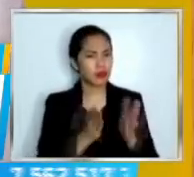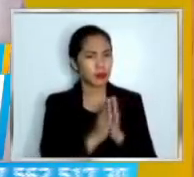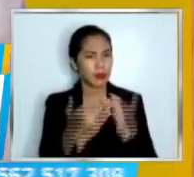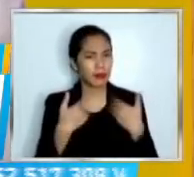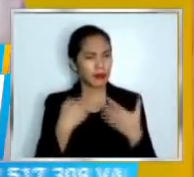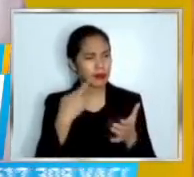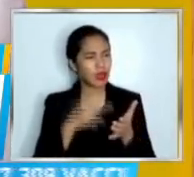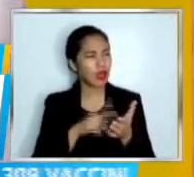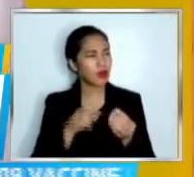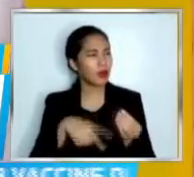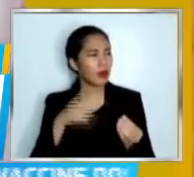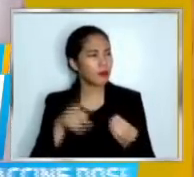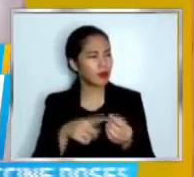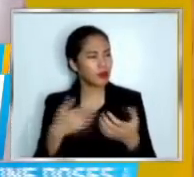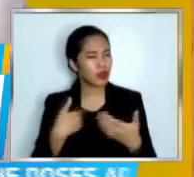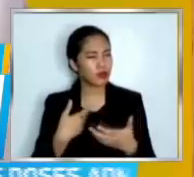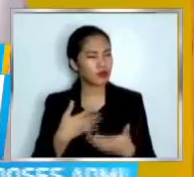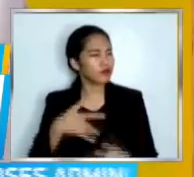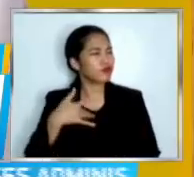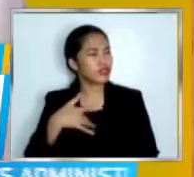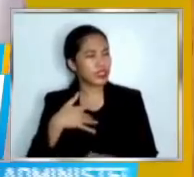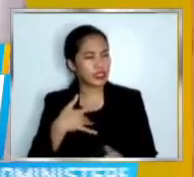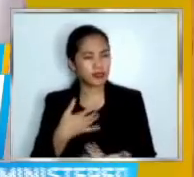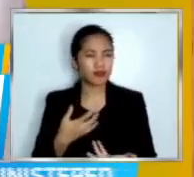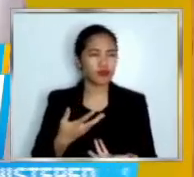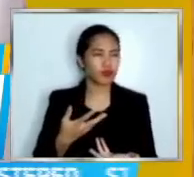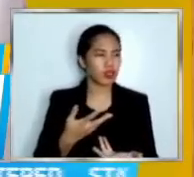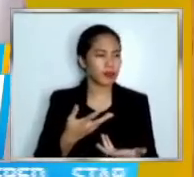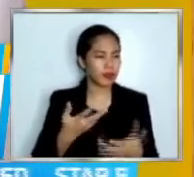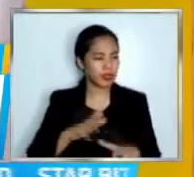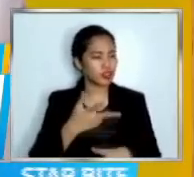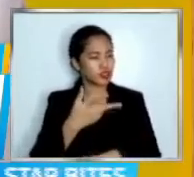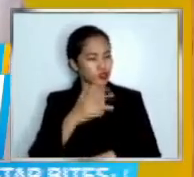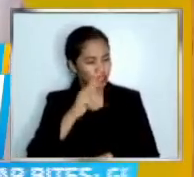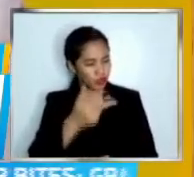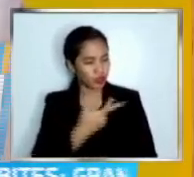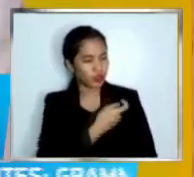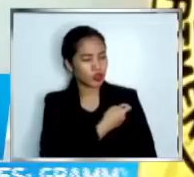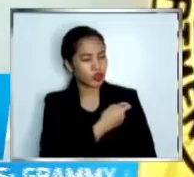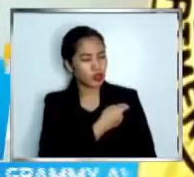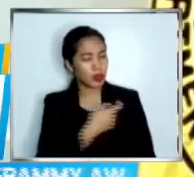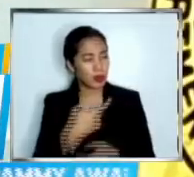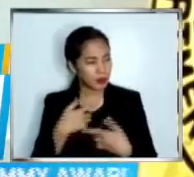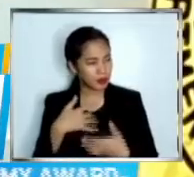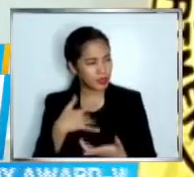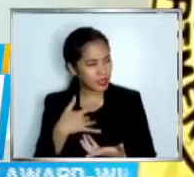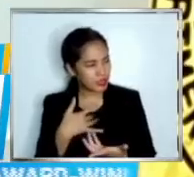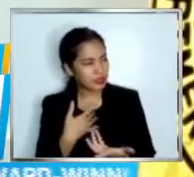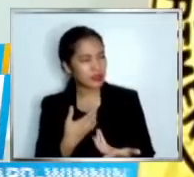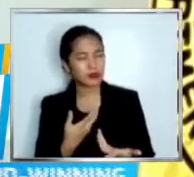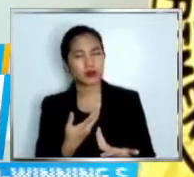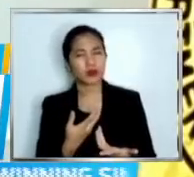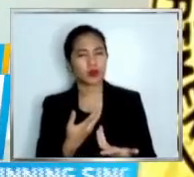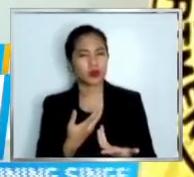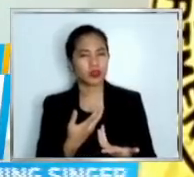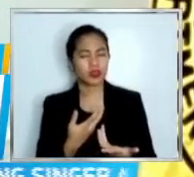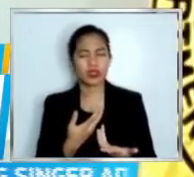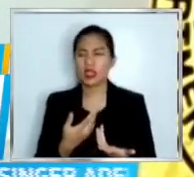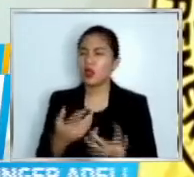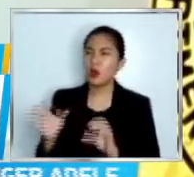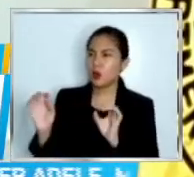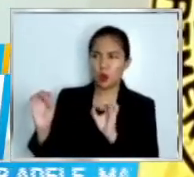adverse effects dito sa ating pagbibigay po ng booster shot sa ating mga healthcare workers? So, what are na? So,